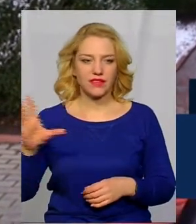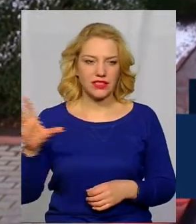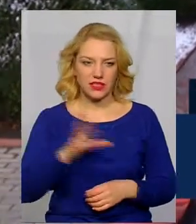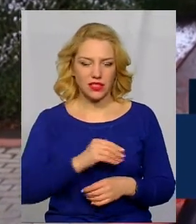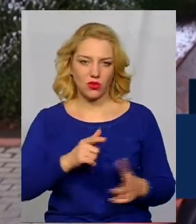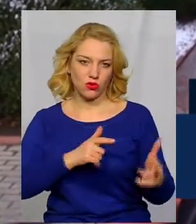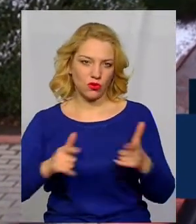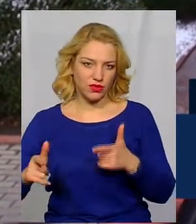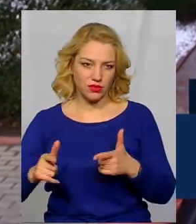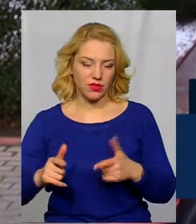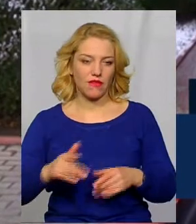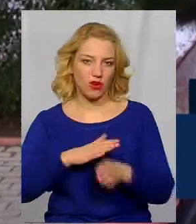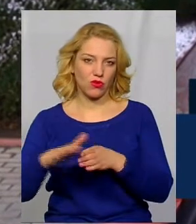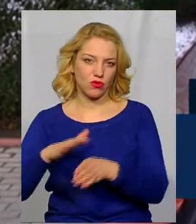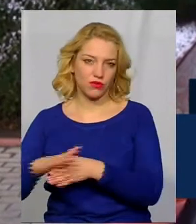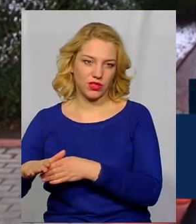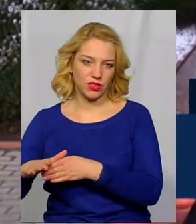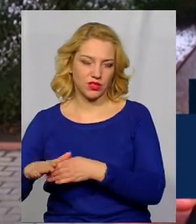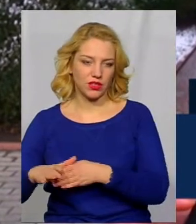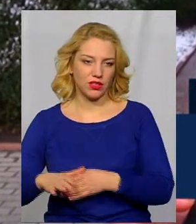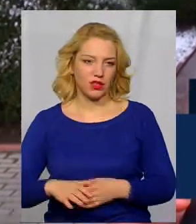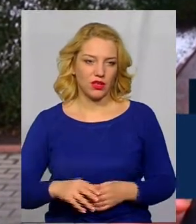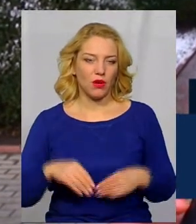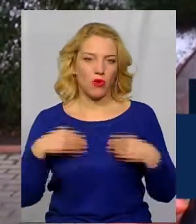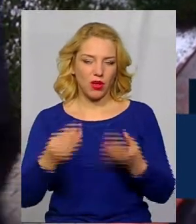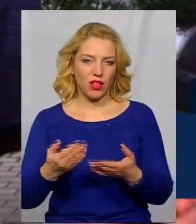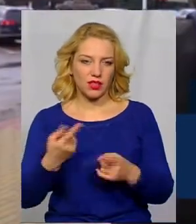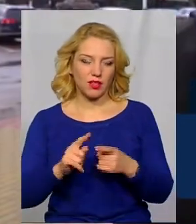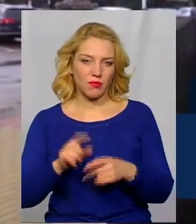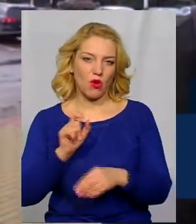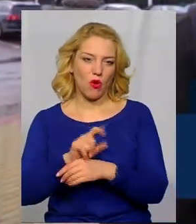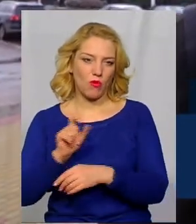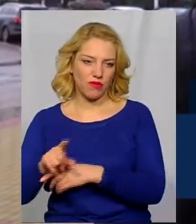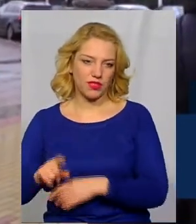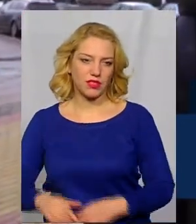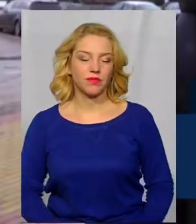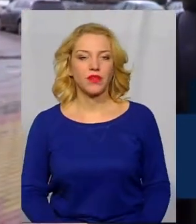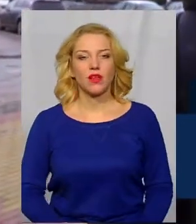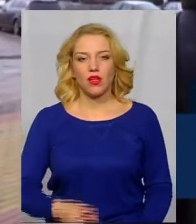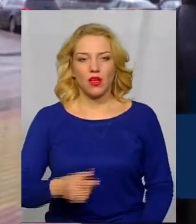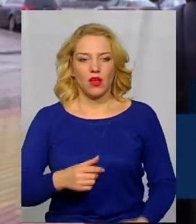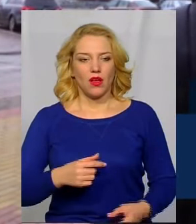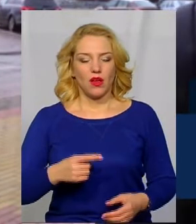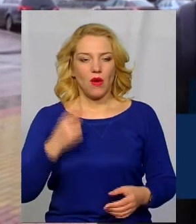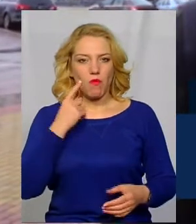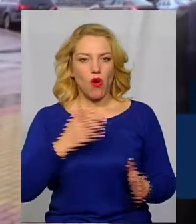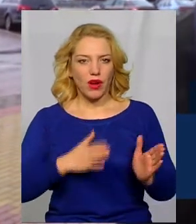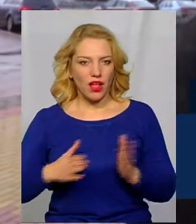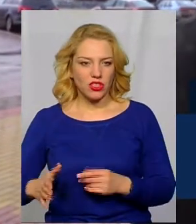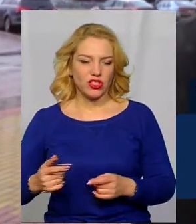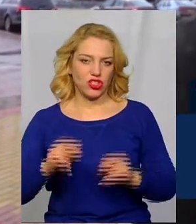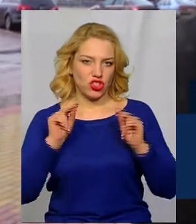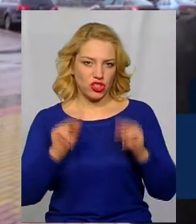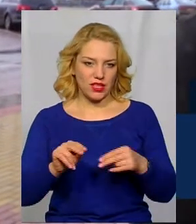готовим виконувати покладені на нього обов'язки. Добропорядочністю, чесністю. А професійні?